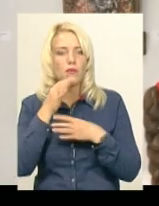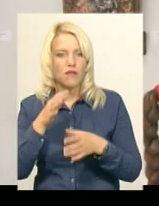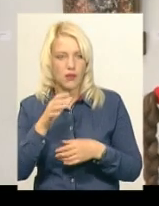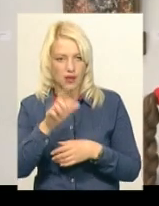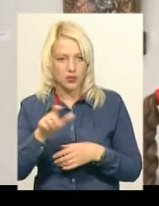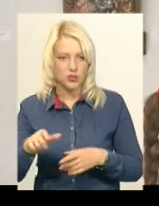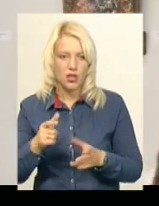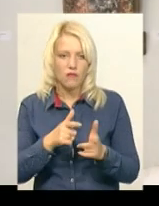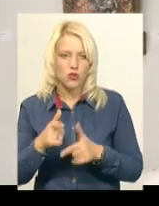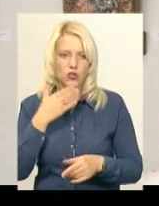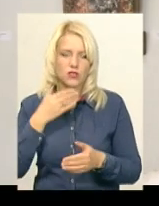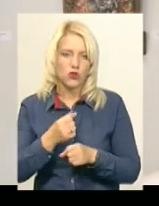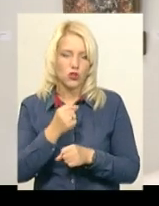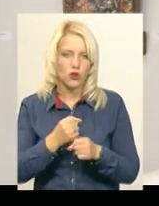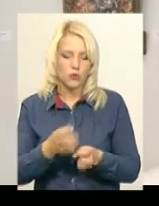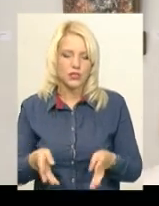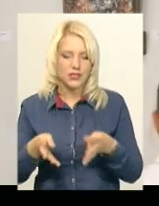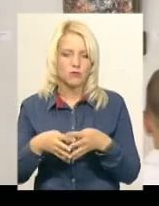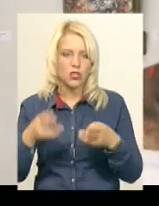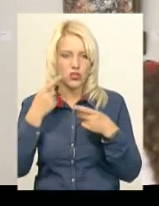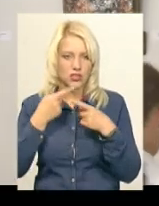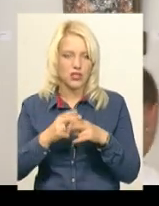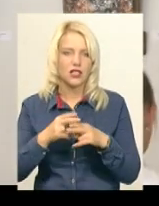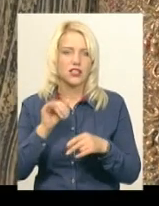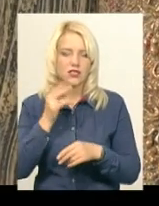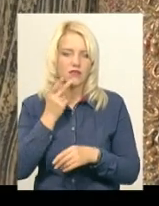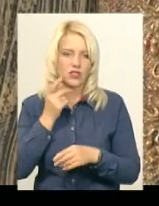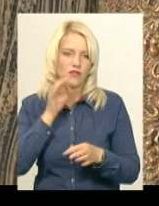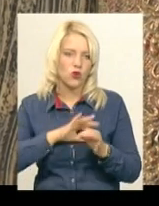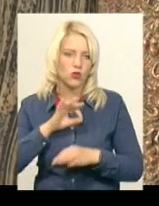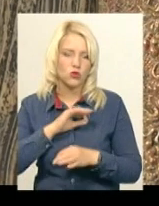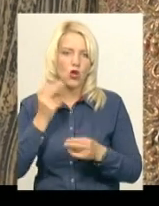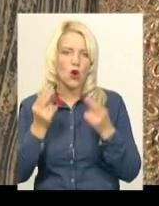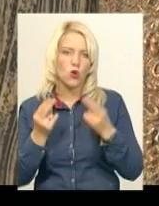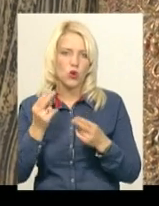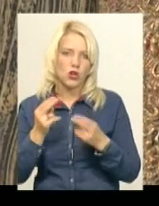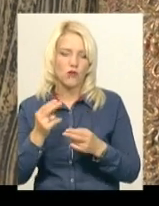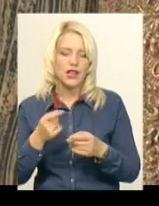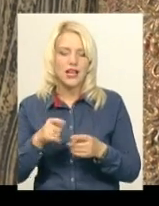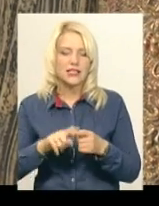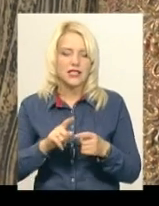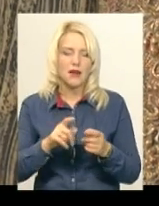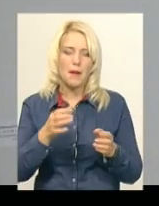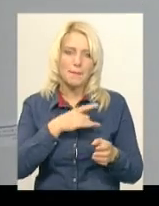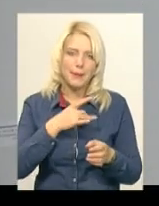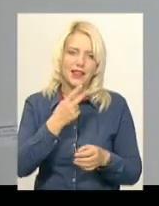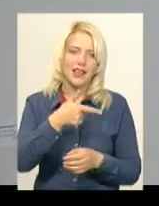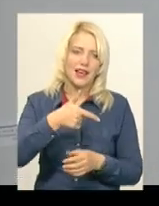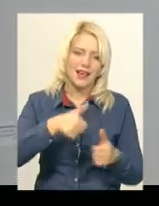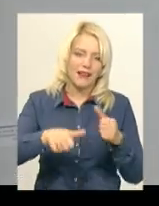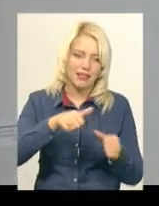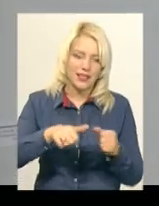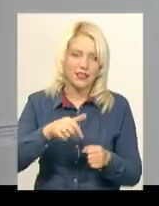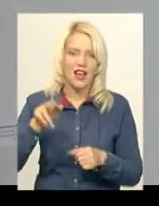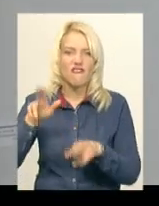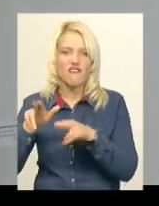Виготовляє свої роботи кераміст у змішаній техніці і завжди використовує кольорові пігменти. Фарбу змішану з білою глиною та надглазурний розпис.